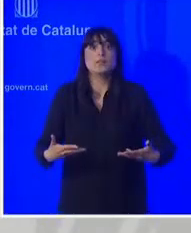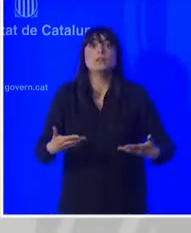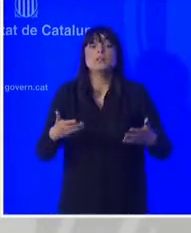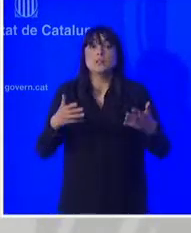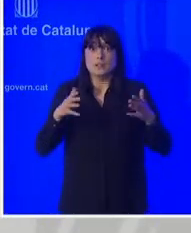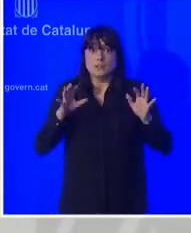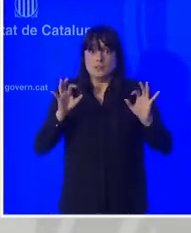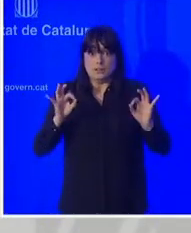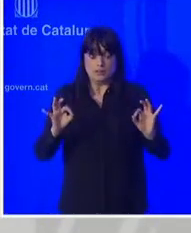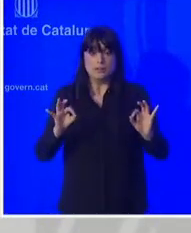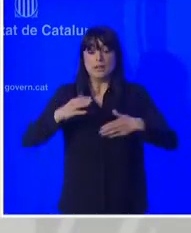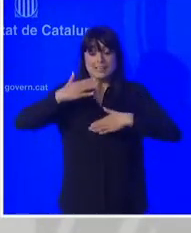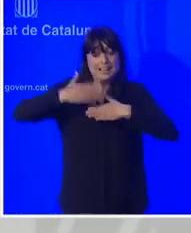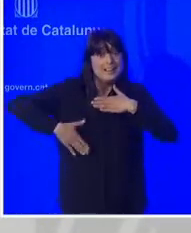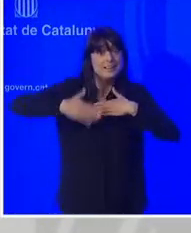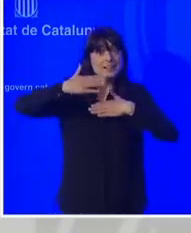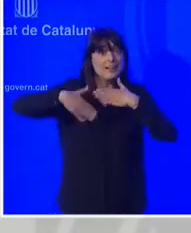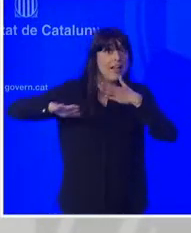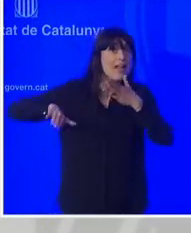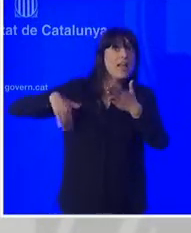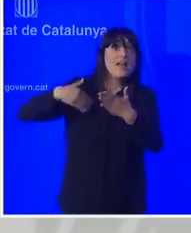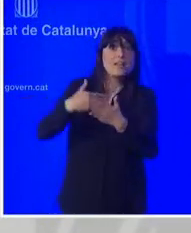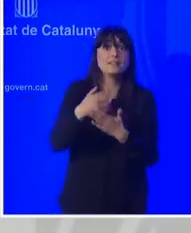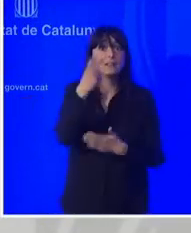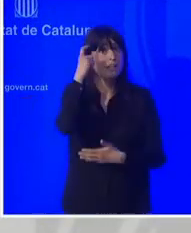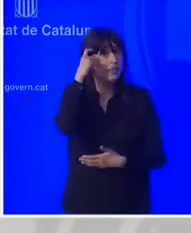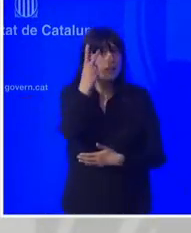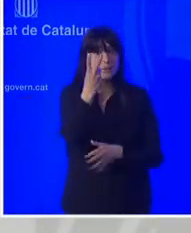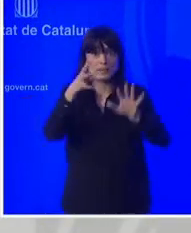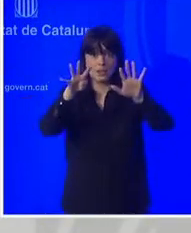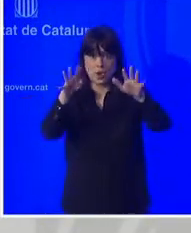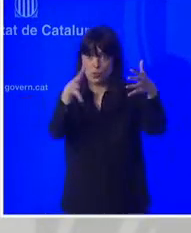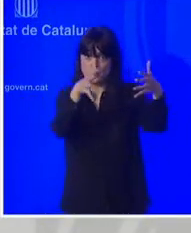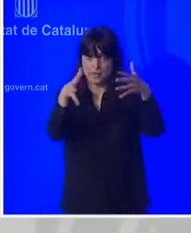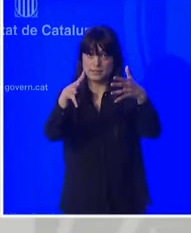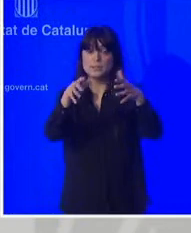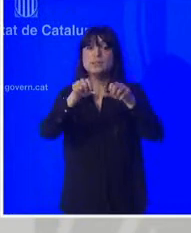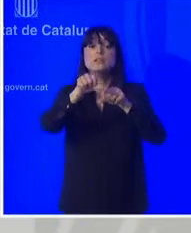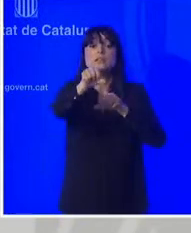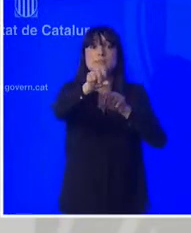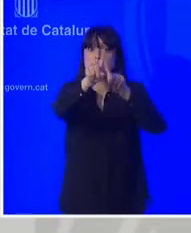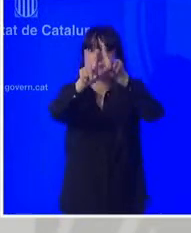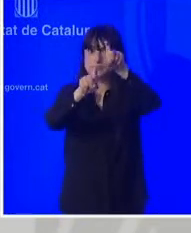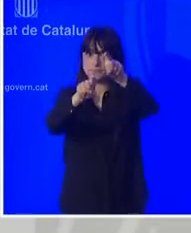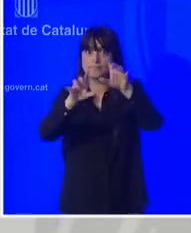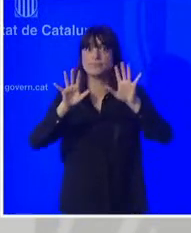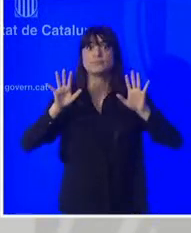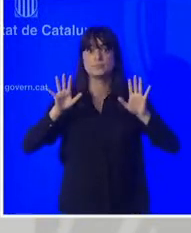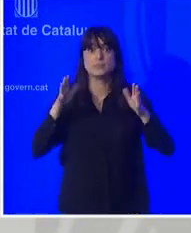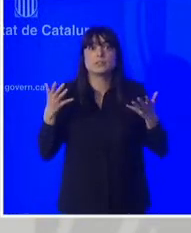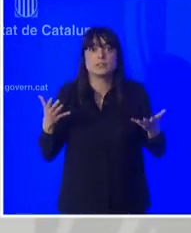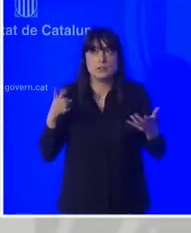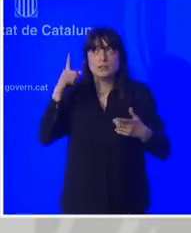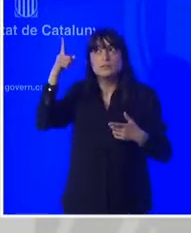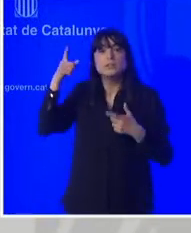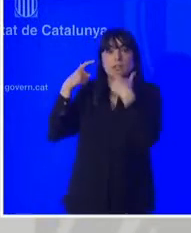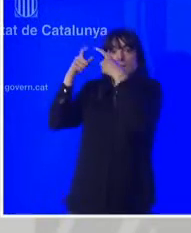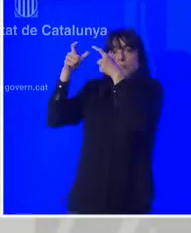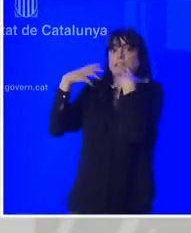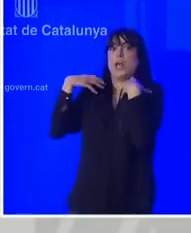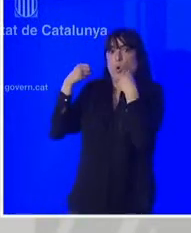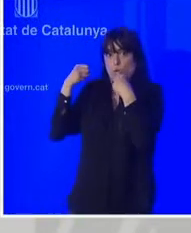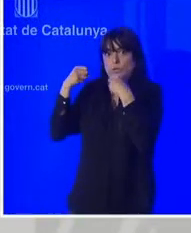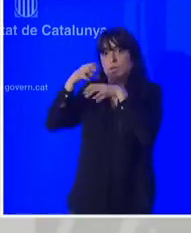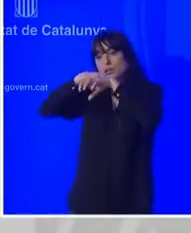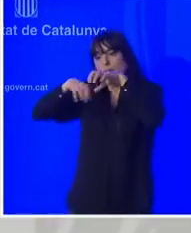recordem-ho estan vigents fins al proper 29 de març i en el marc d'aquesta setmana i en l'àmbit del Procicat entre demà